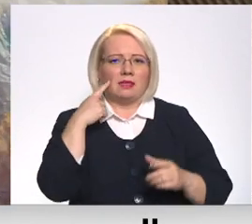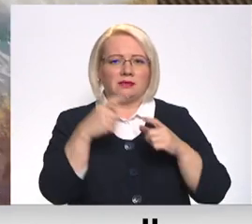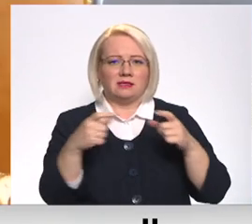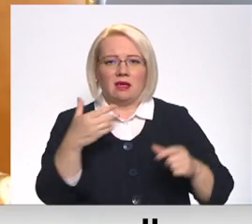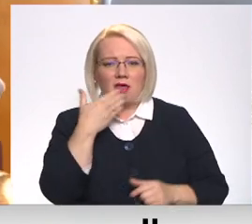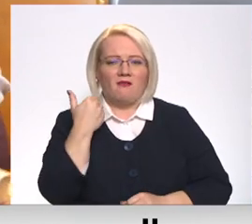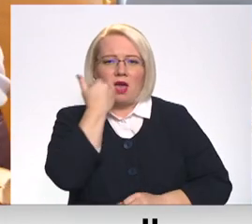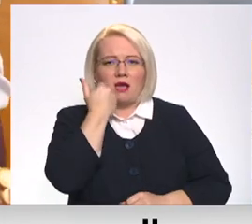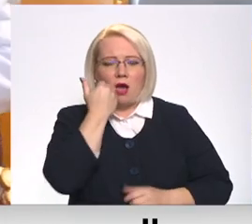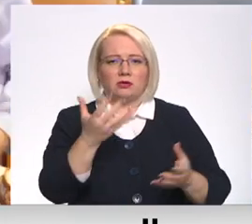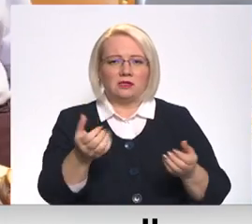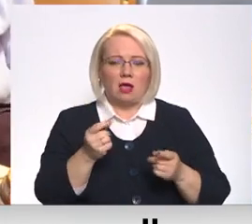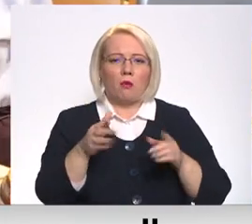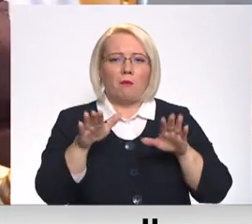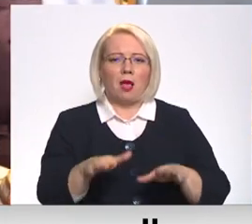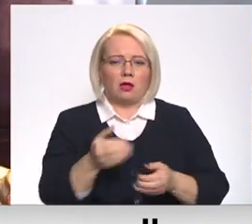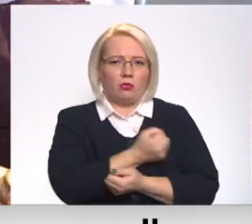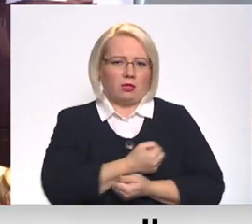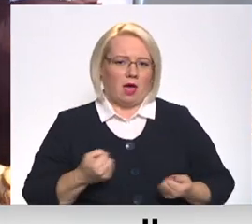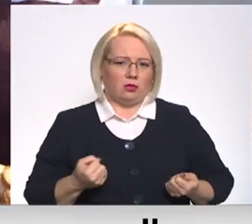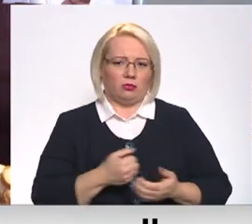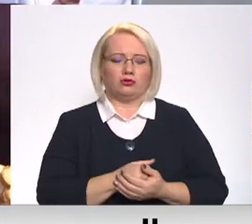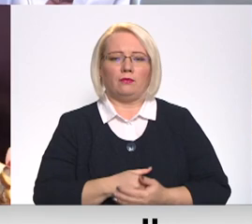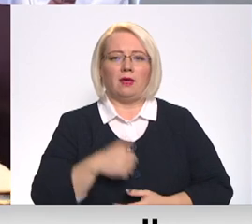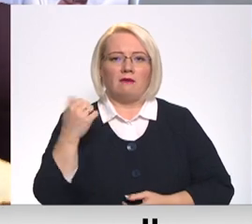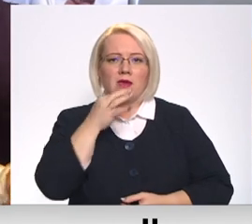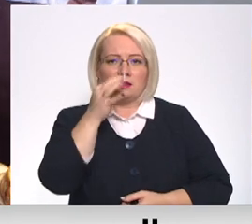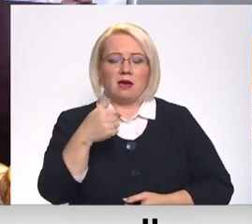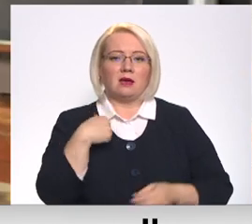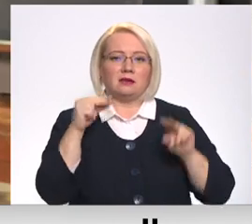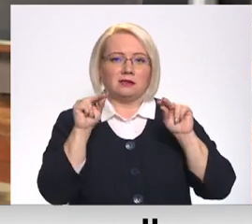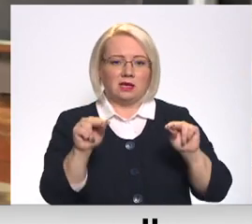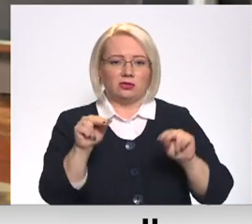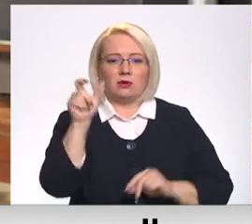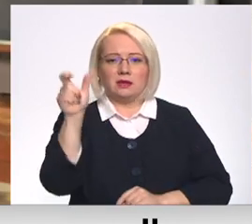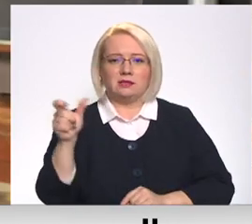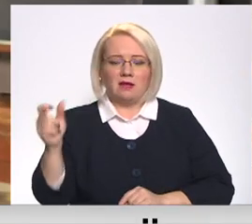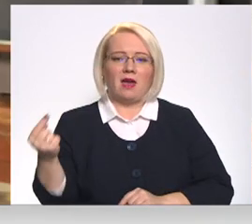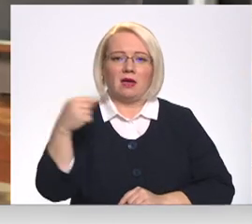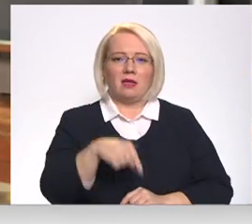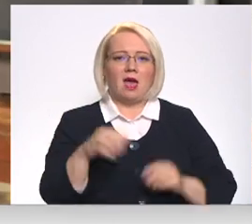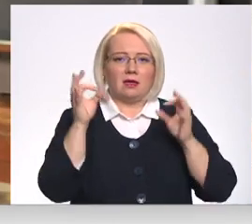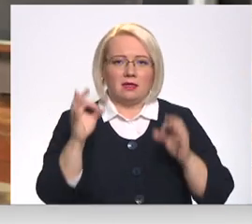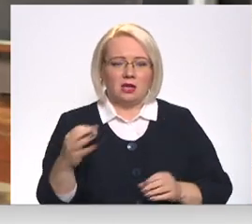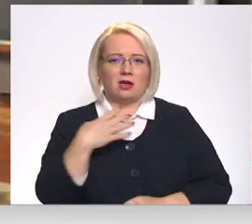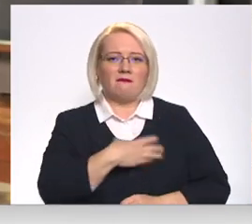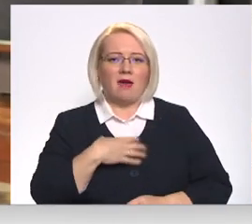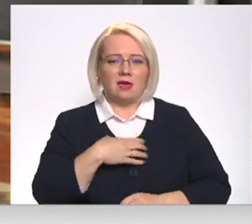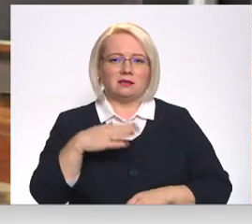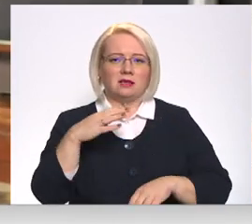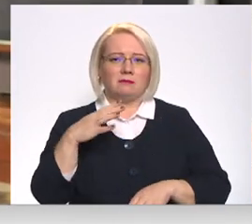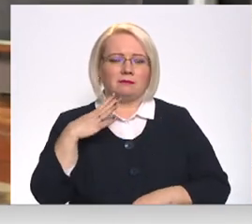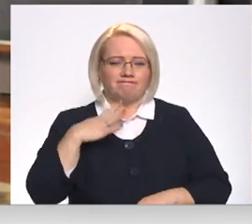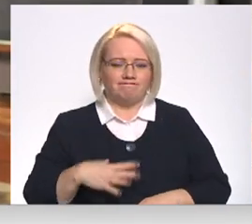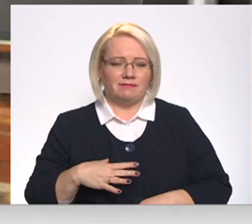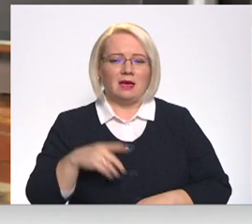kauns to saņemt, tāpēc paliktu nēduši. Tiešām ticu, ka cilvēks nāk tiešām kādas vajadzības spiests. Vai tas